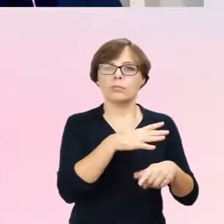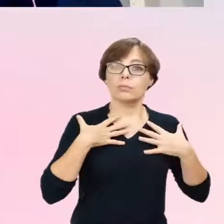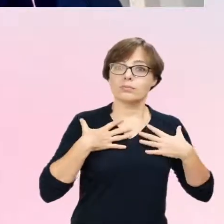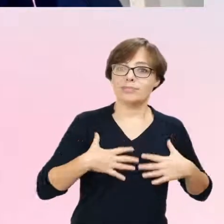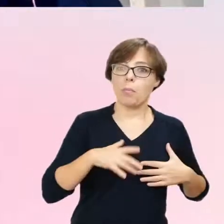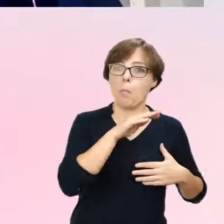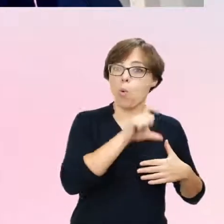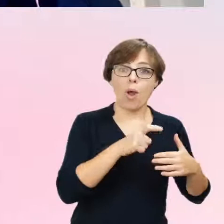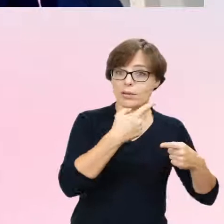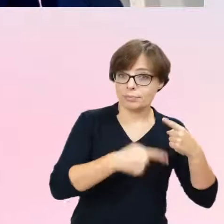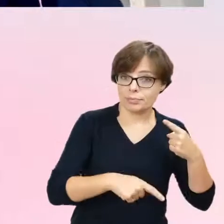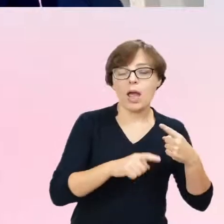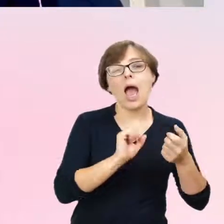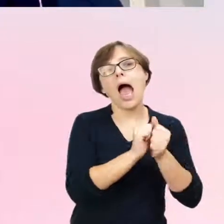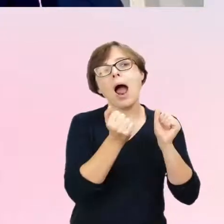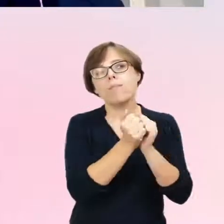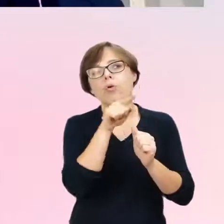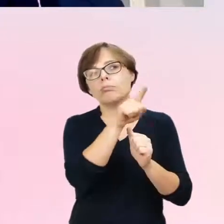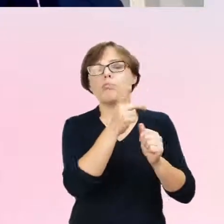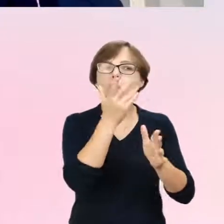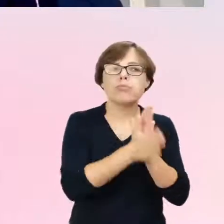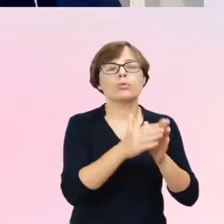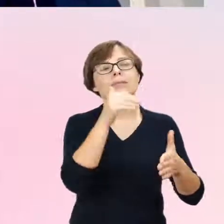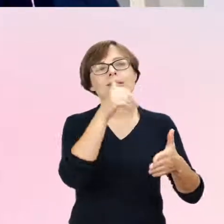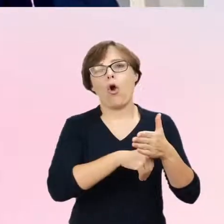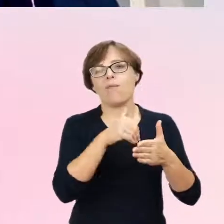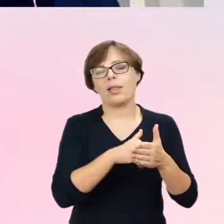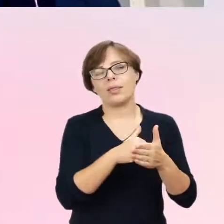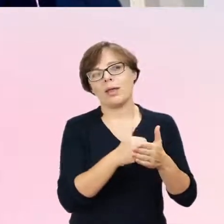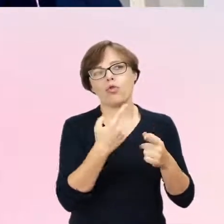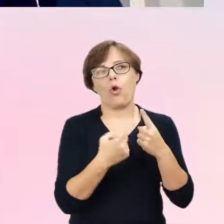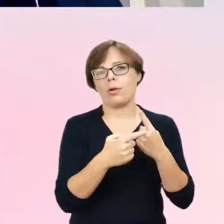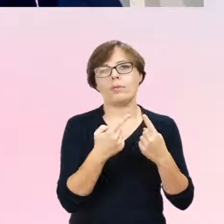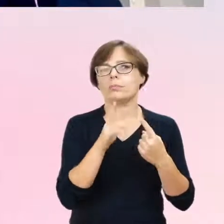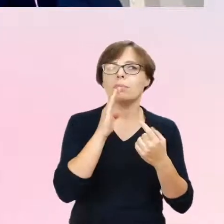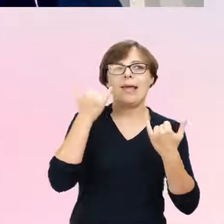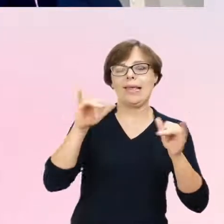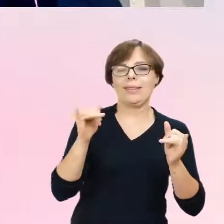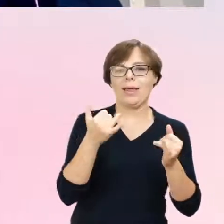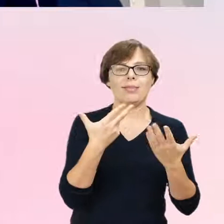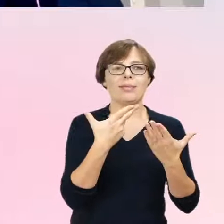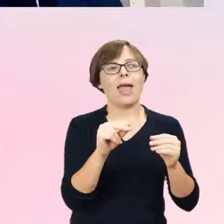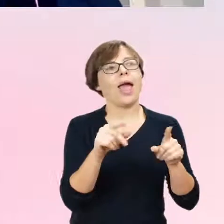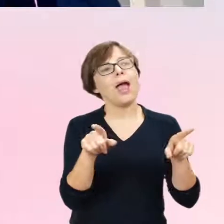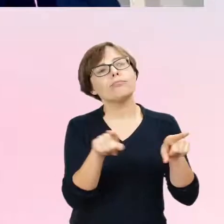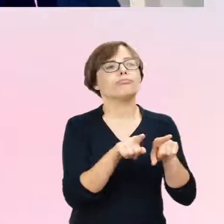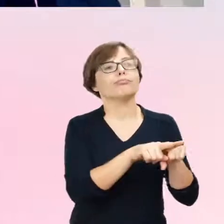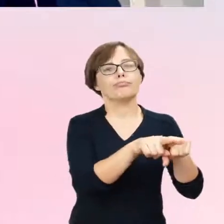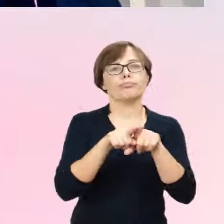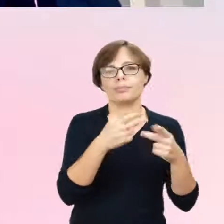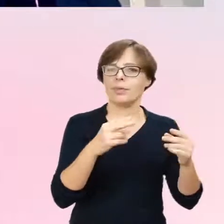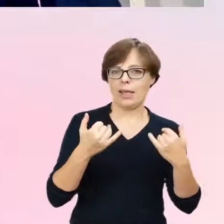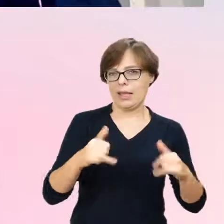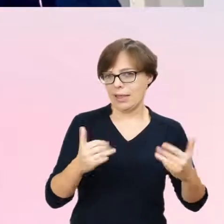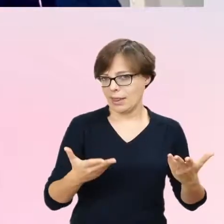niestandardowe zachowanie, jeśli chodzi właśnie o preferencje do zabawek, do rówieśników, do pokazywania się światu.